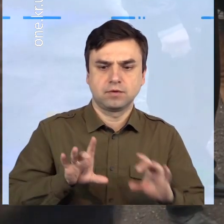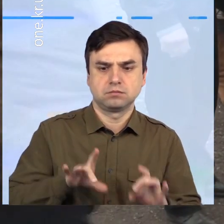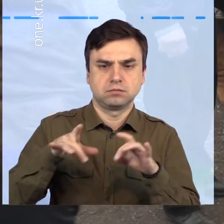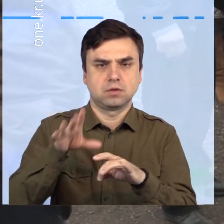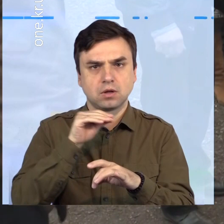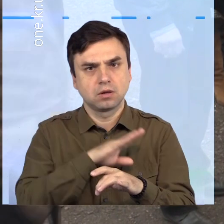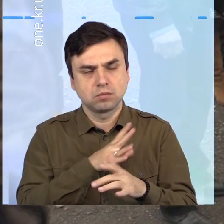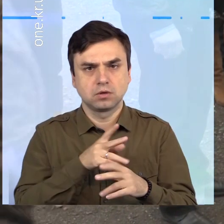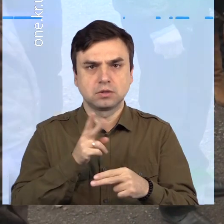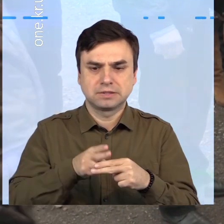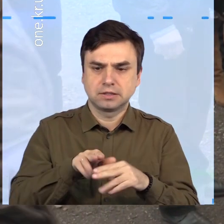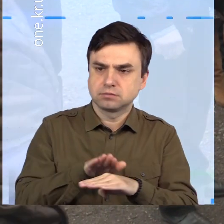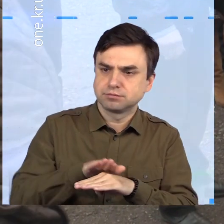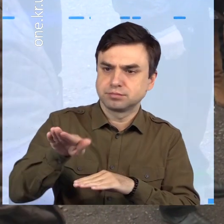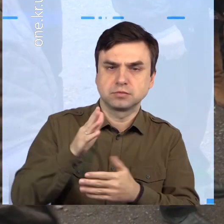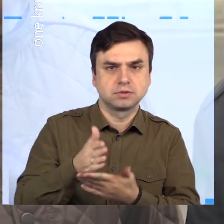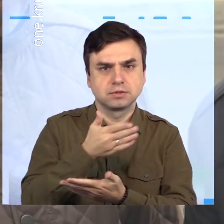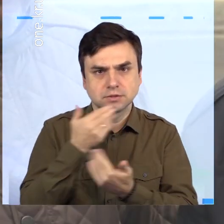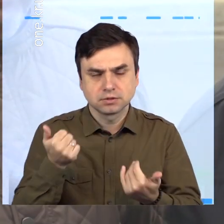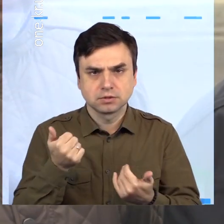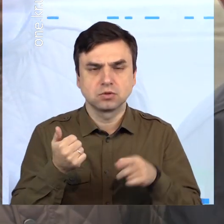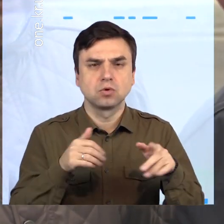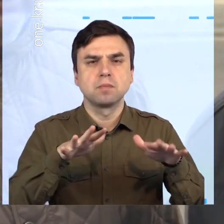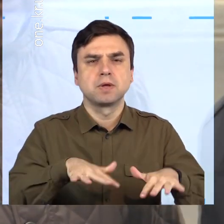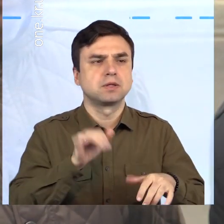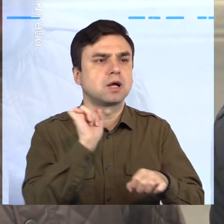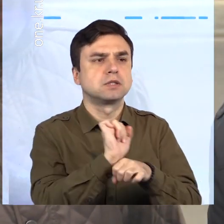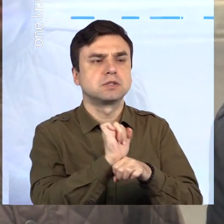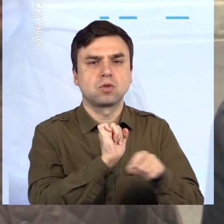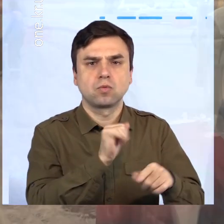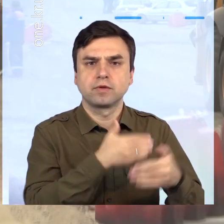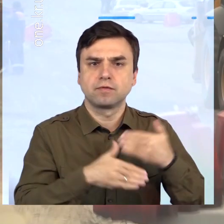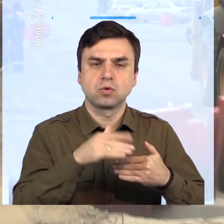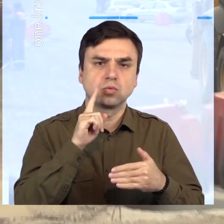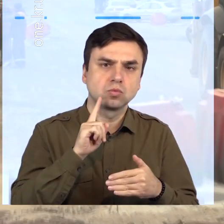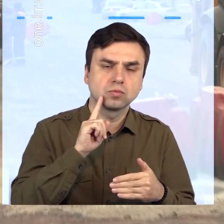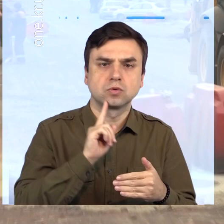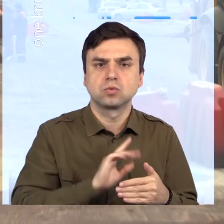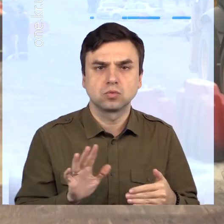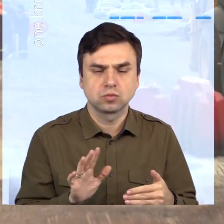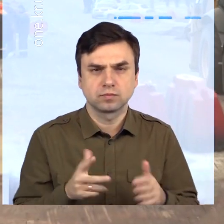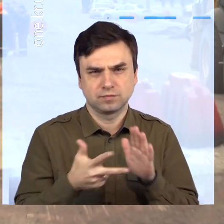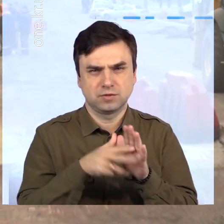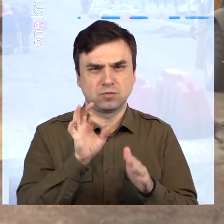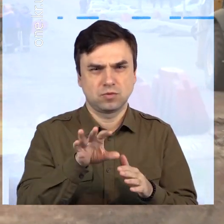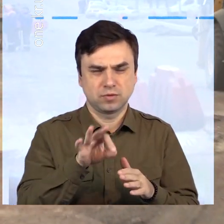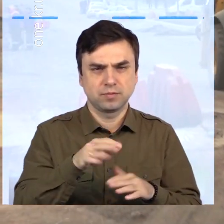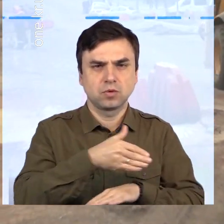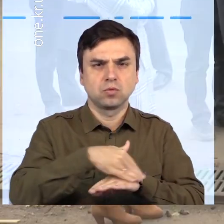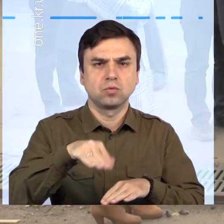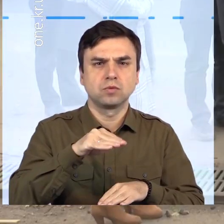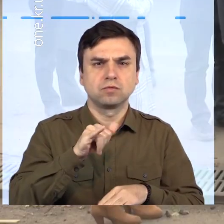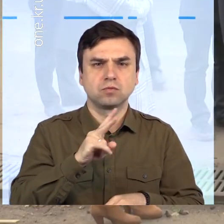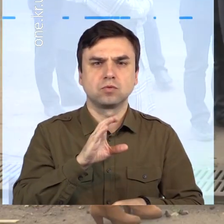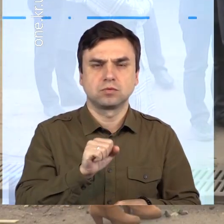користування пандусами громадського транспорту на зупинках. 8 жовтня на щотижневій виїзній нараді щодо капітальної реконструкції магістралі на Едуарда